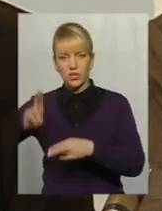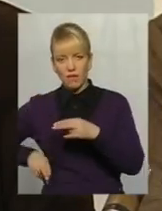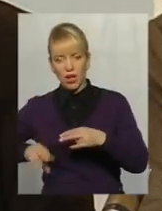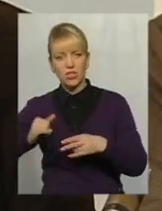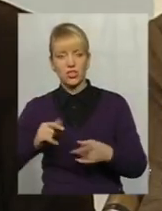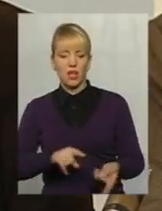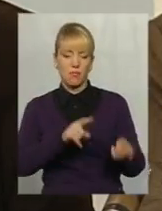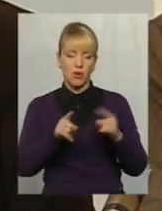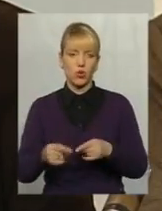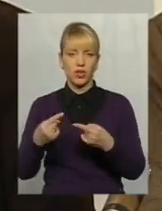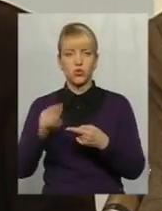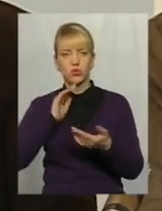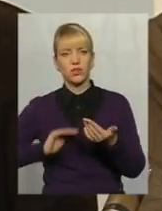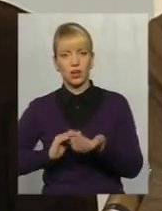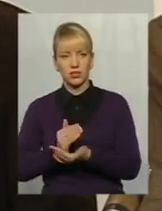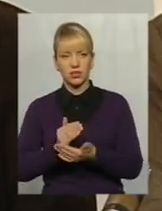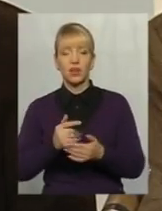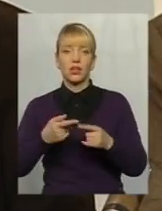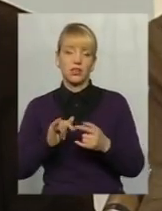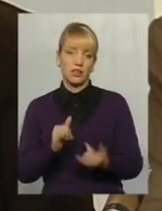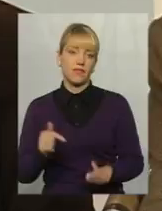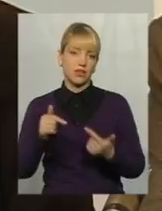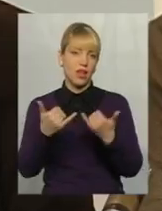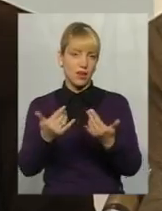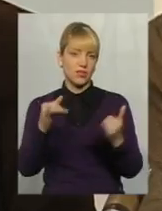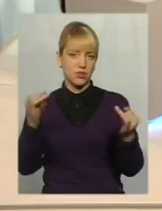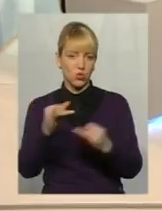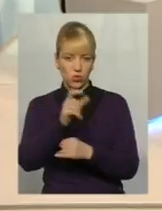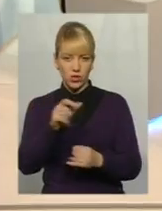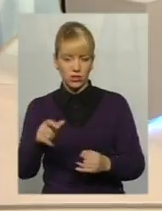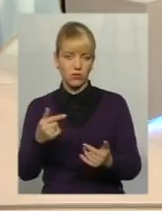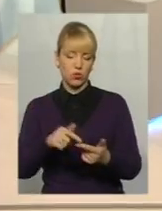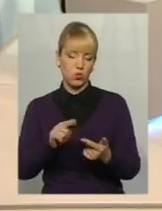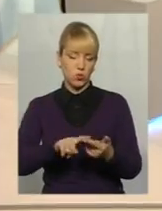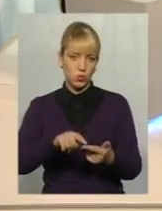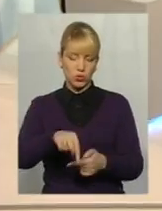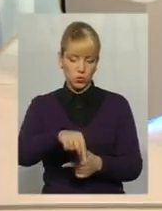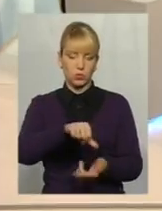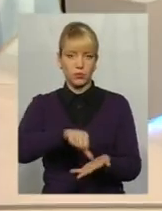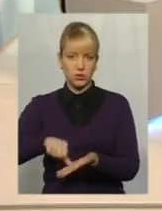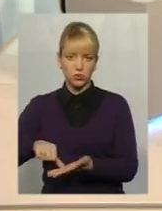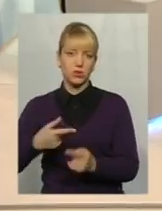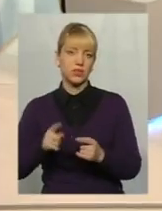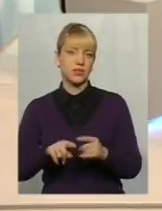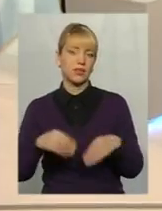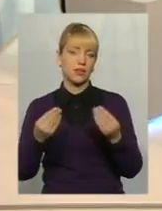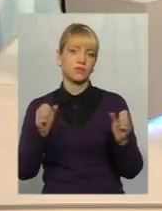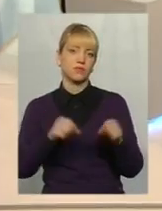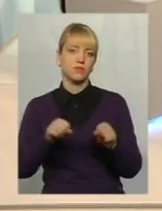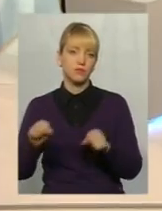переходить в якусь іншу якість. Ну і, власне, для істориків, в тому числі тут присутніх, це дає можливість